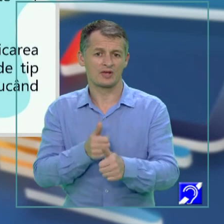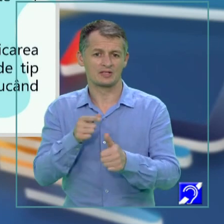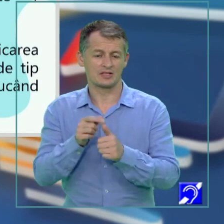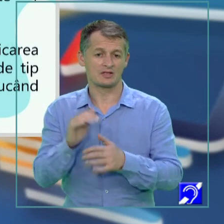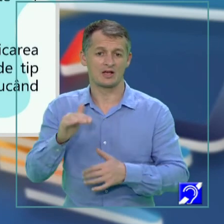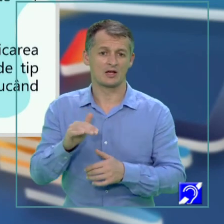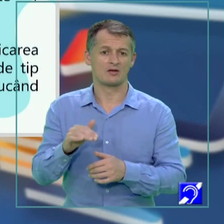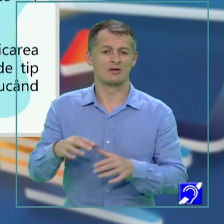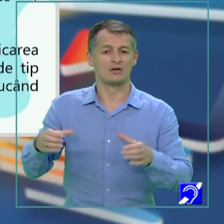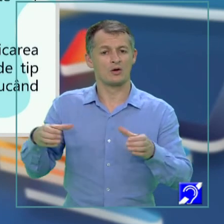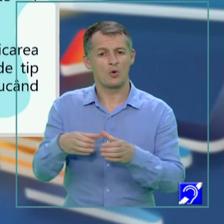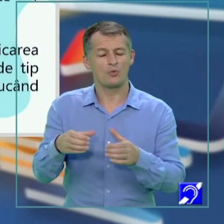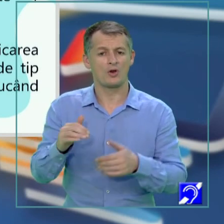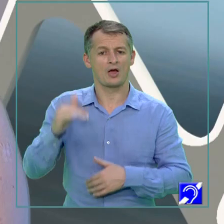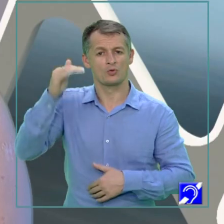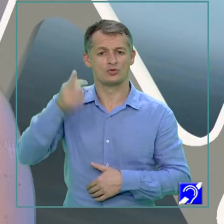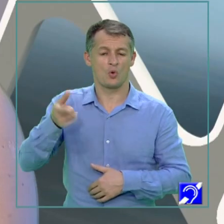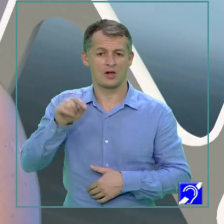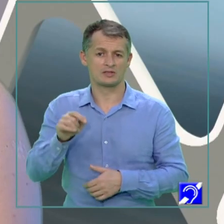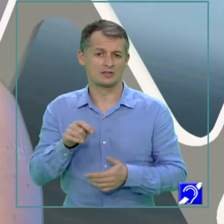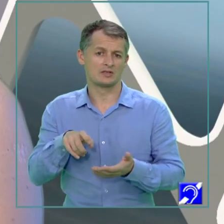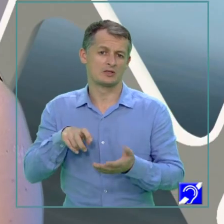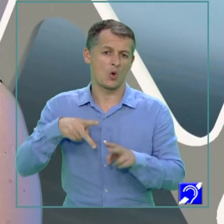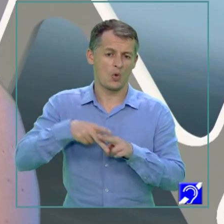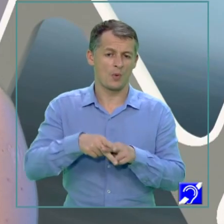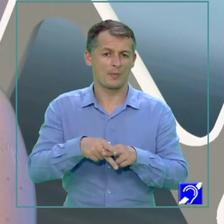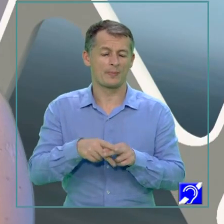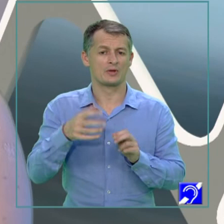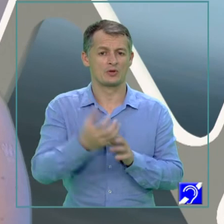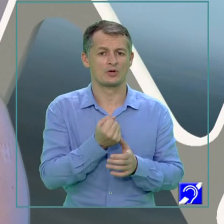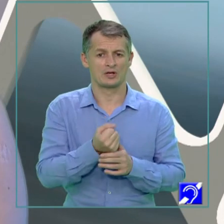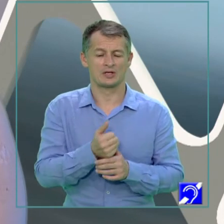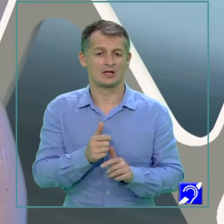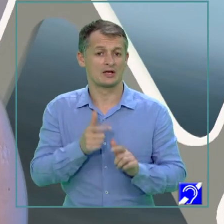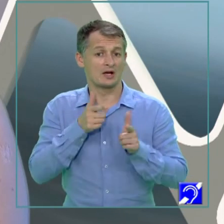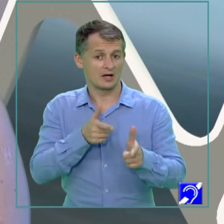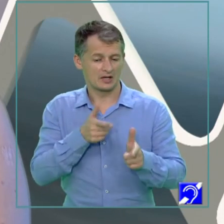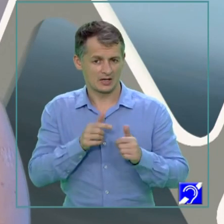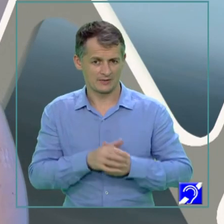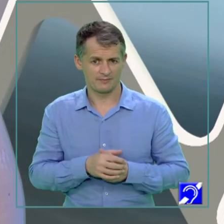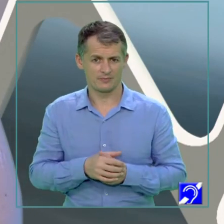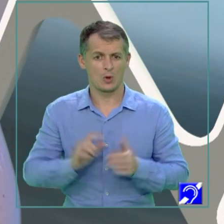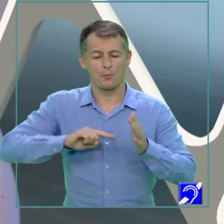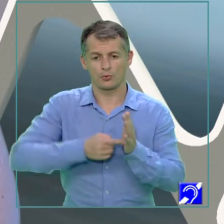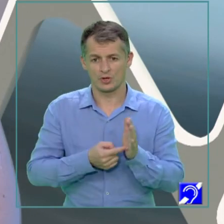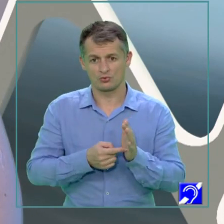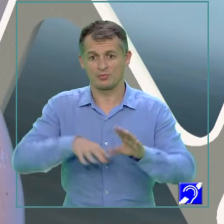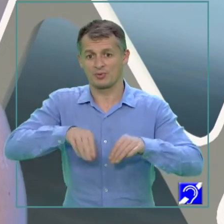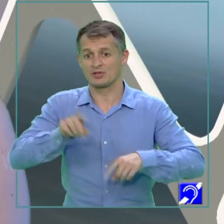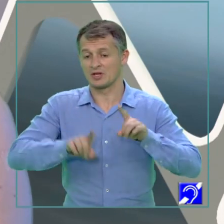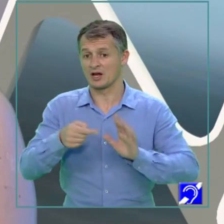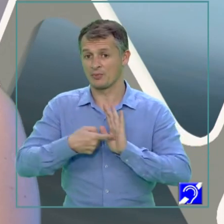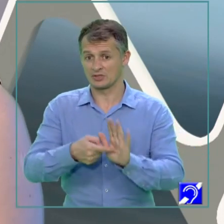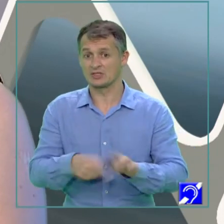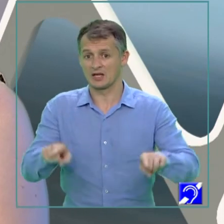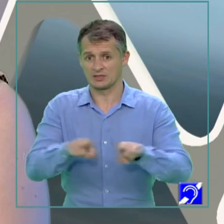comunității se ocupă de procurarea hranei. Desigur, punctajul îl primești dacă prezinți aceste asemănări în mod